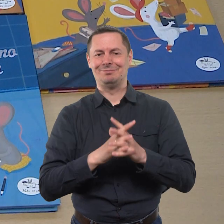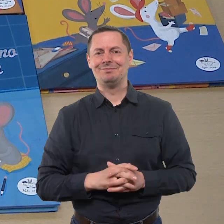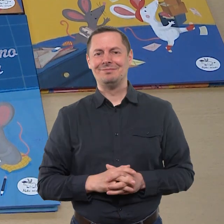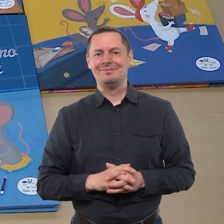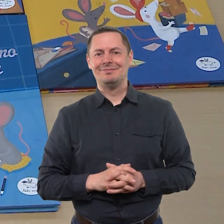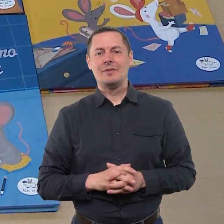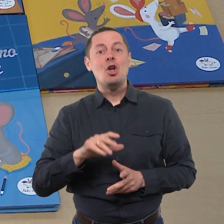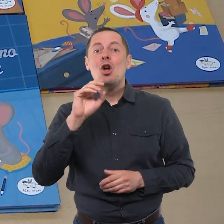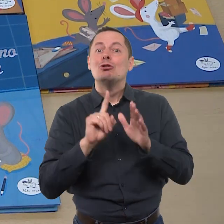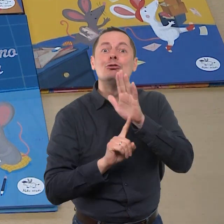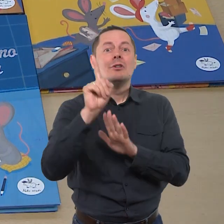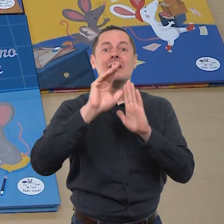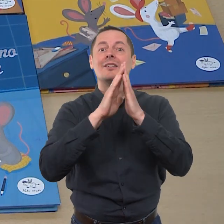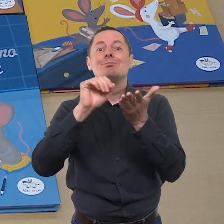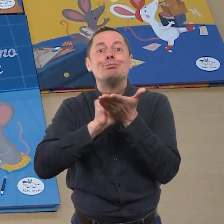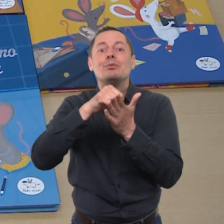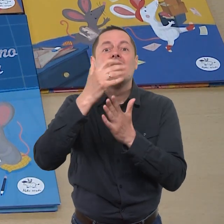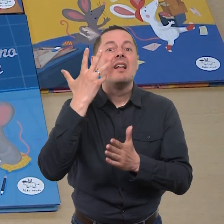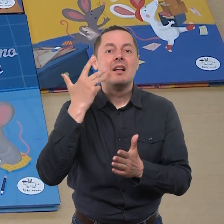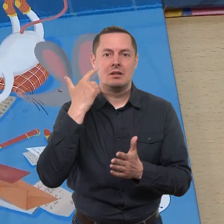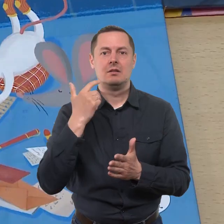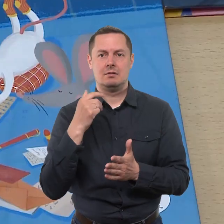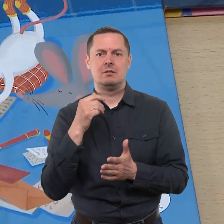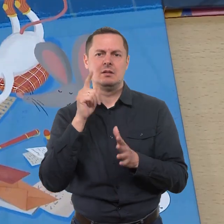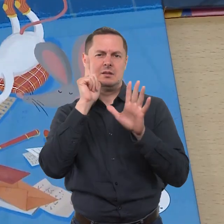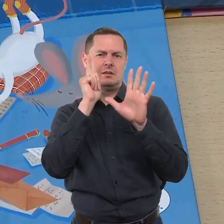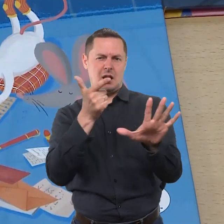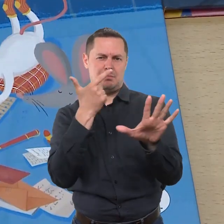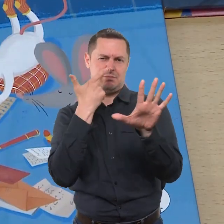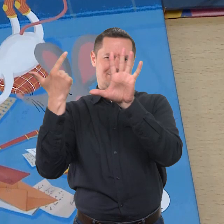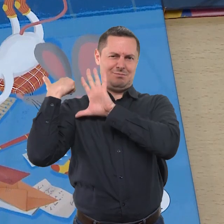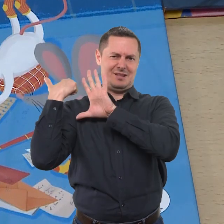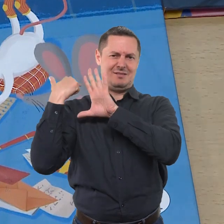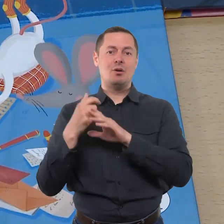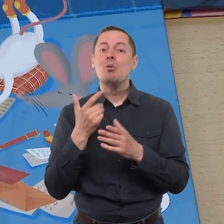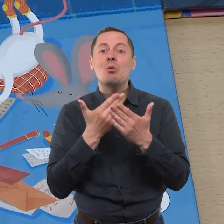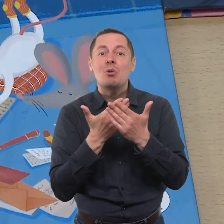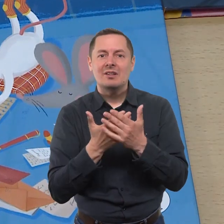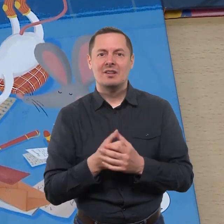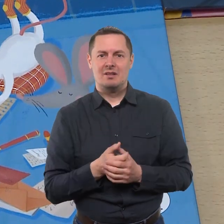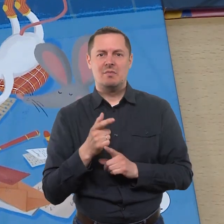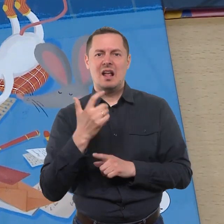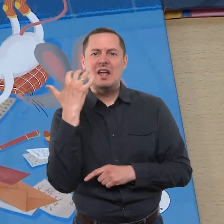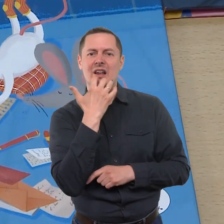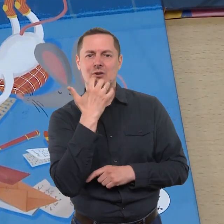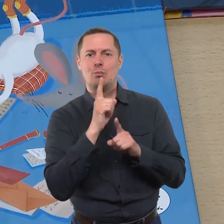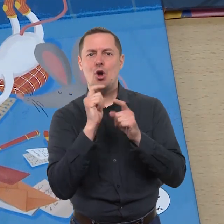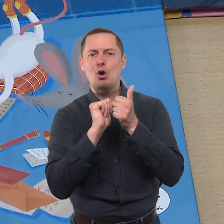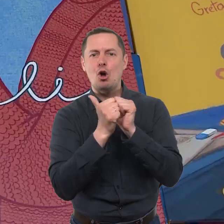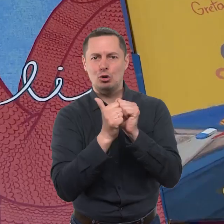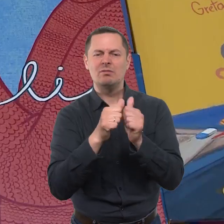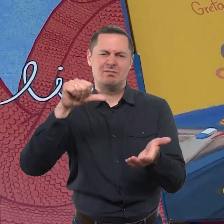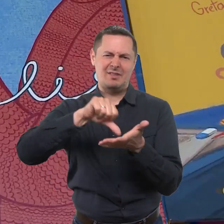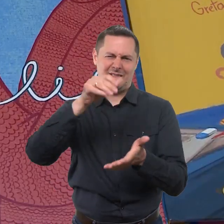septynerius, aštuonerius metus Igneza Rambaitė paskatino parašyti vaikų literatūros konkursas. Iššūkius gyvenime mėgstantį